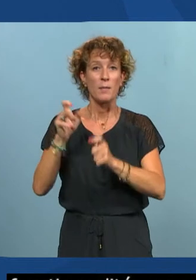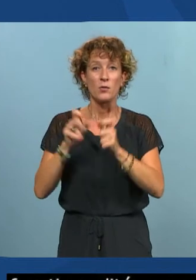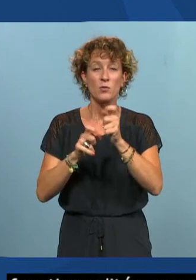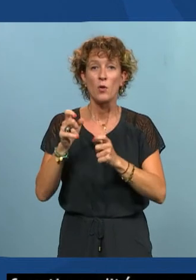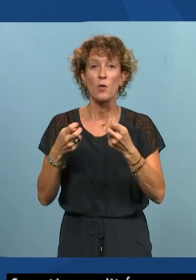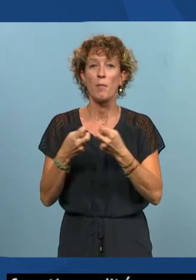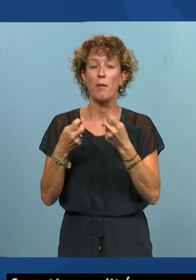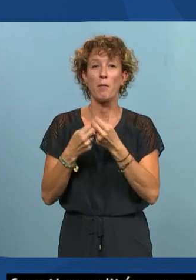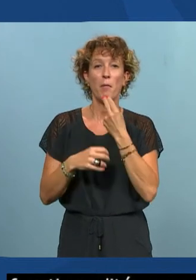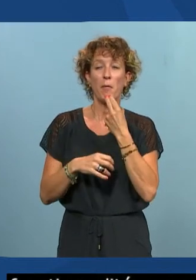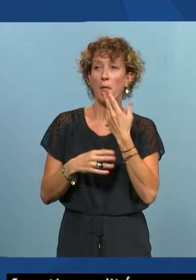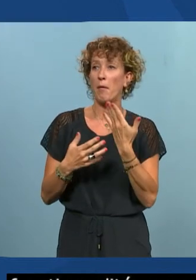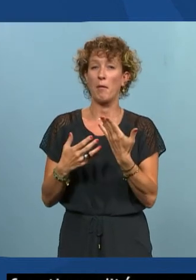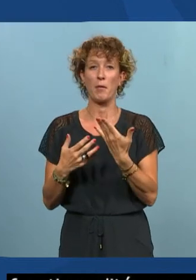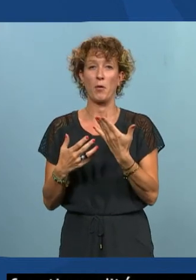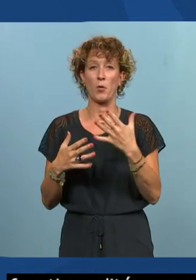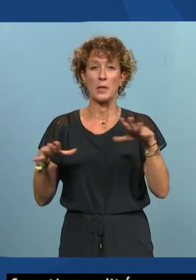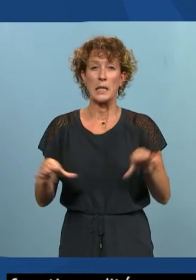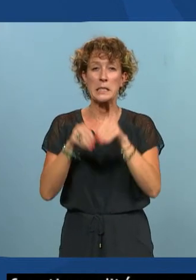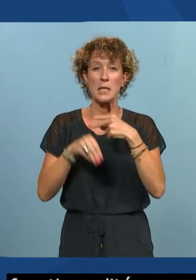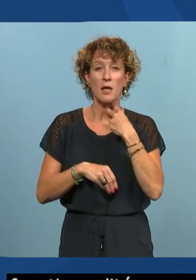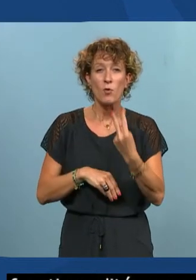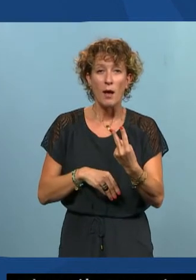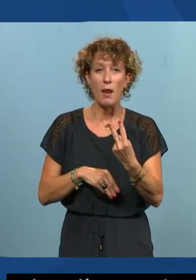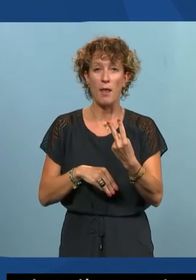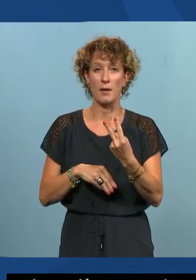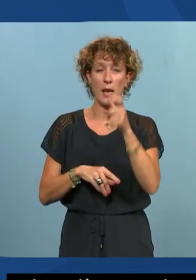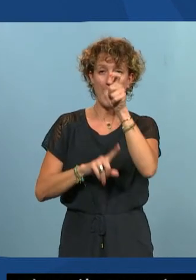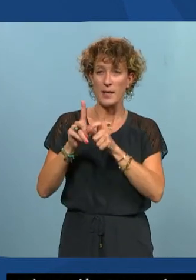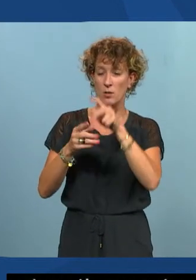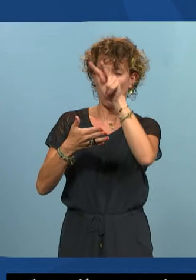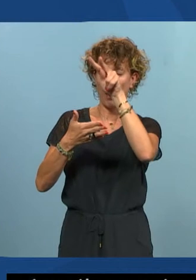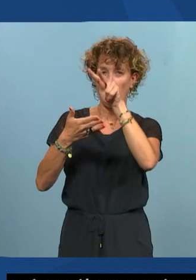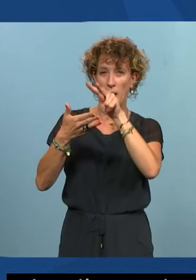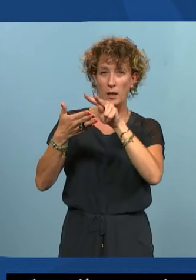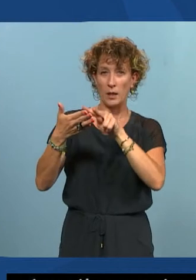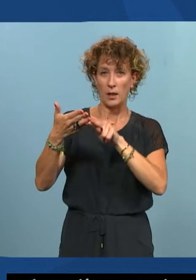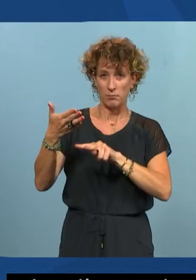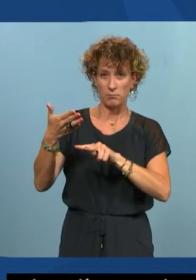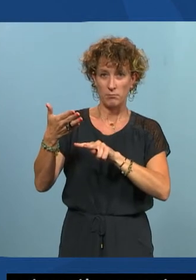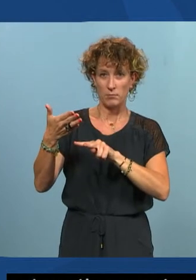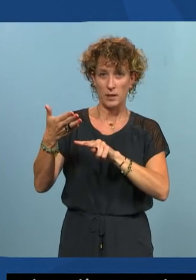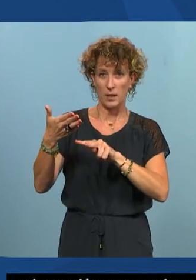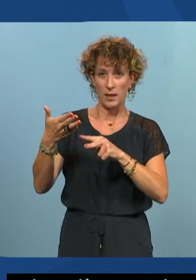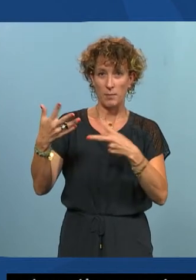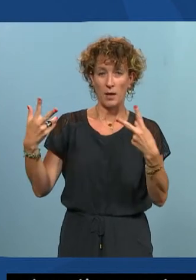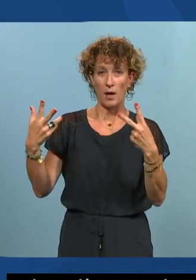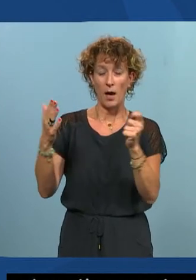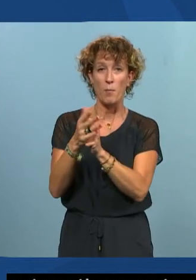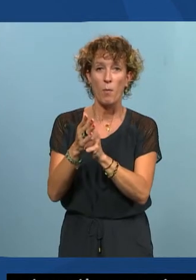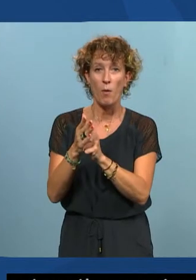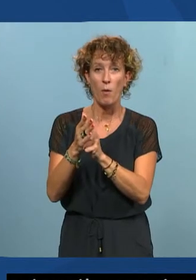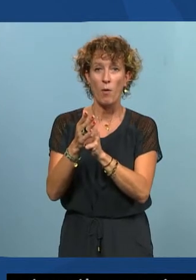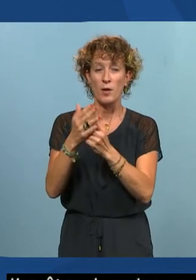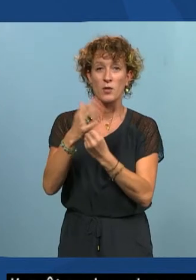à des utilisateurs qui ont des synthèses vocales elle est en train de lire l'élément qui s'affiche et puis d'un seul coup on a une nouvelle